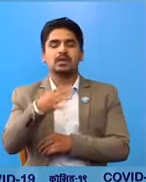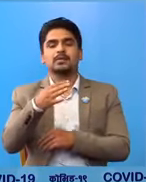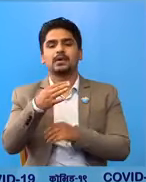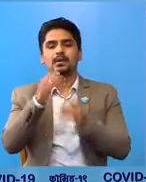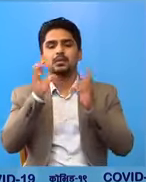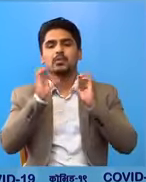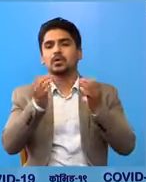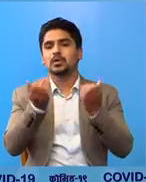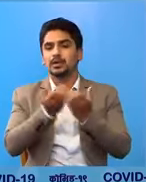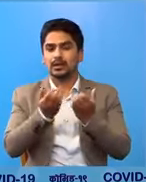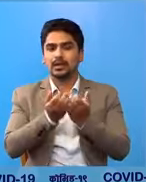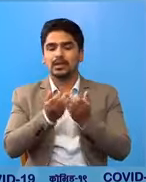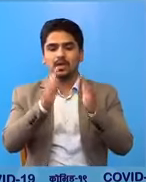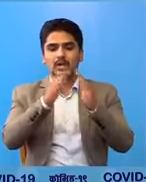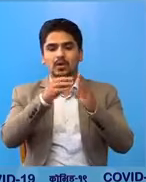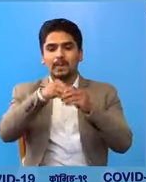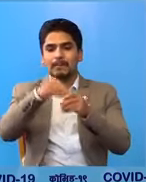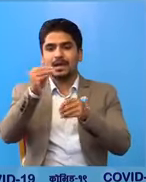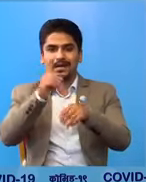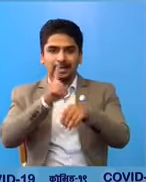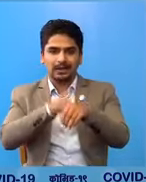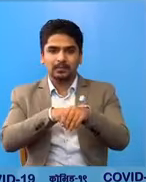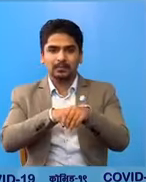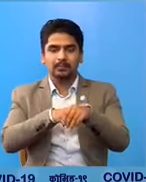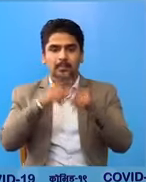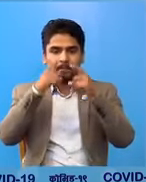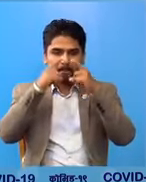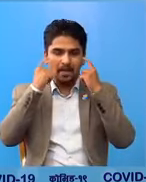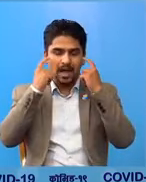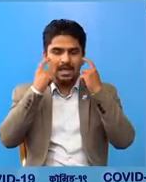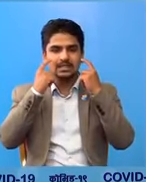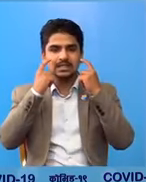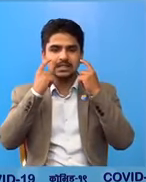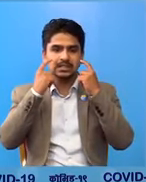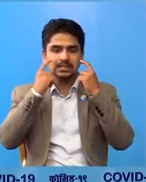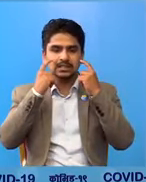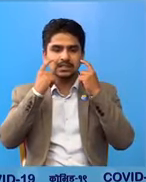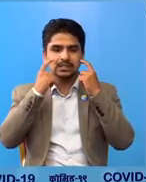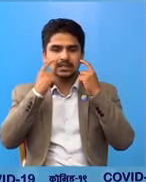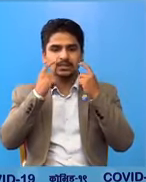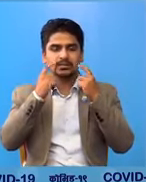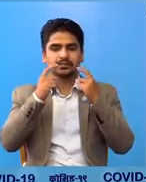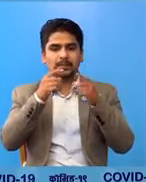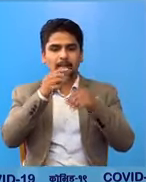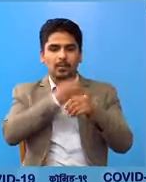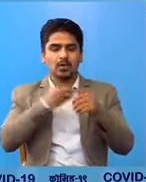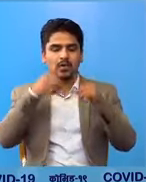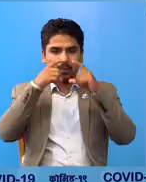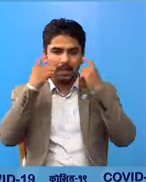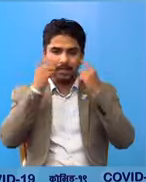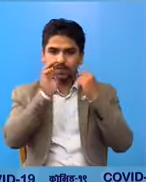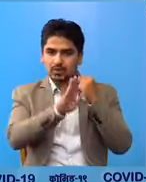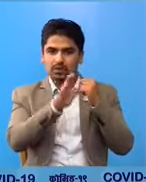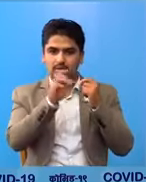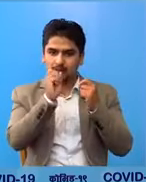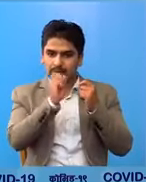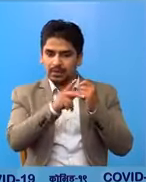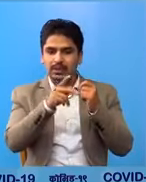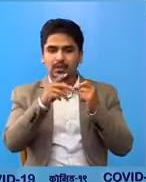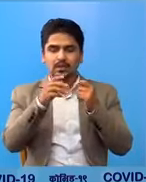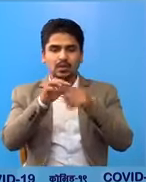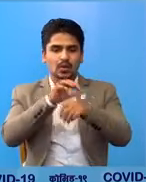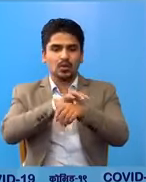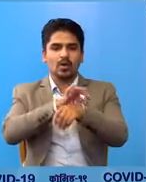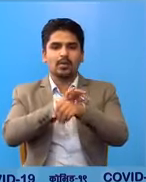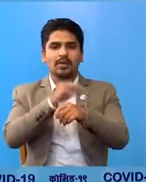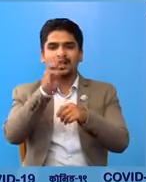गर्ने गरवाईर ज्यादा मास्क सर्जीकल मास्क खपडा को खळ्यक भई